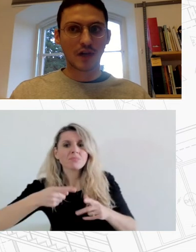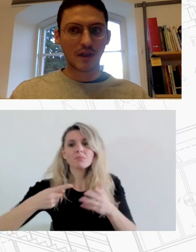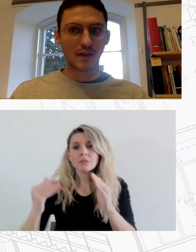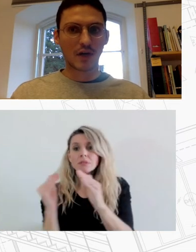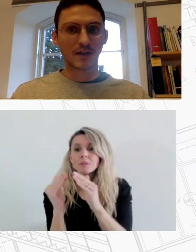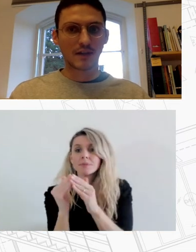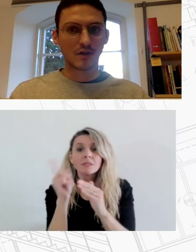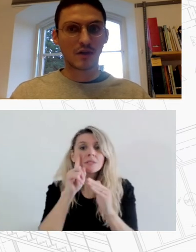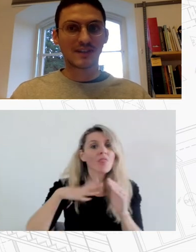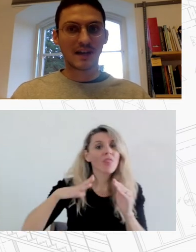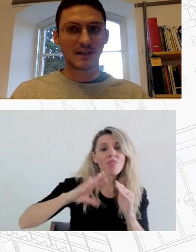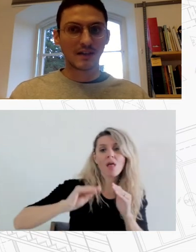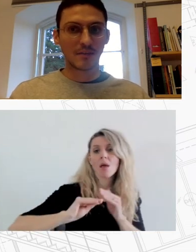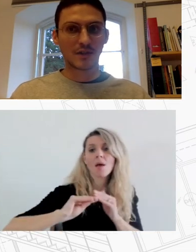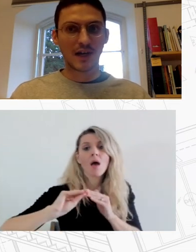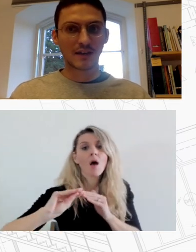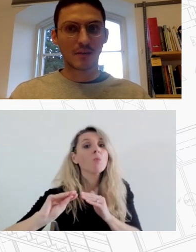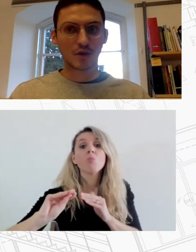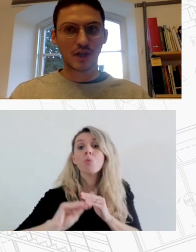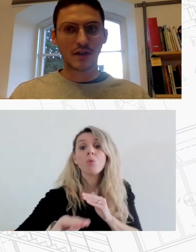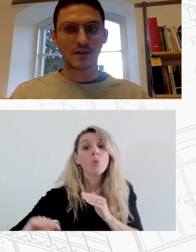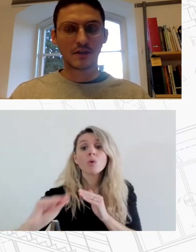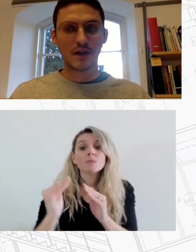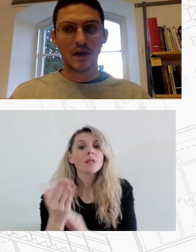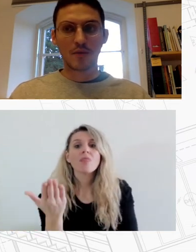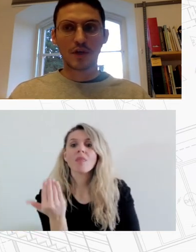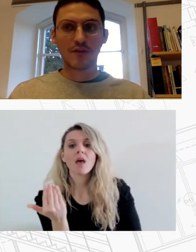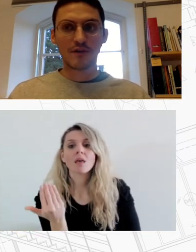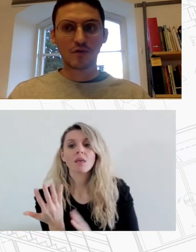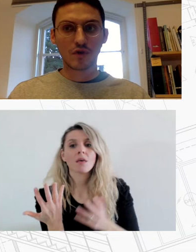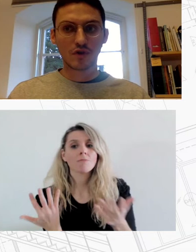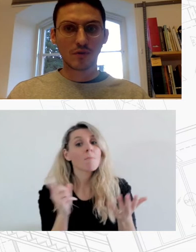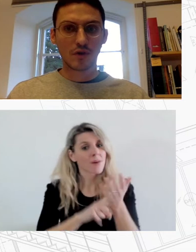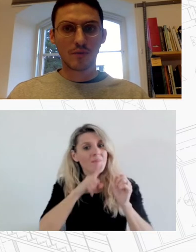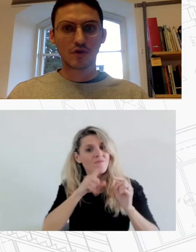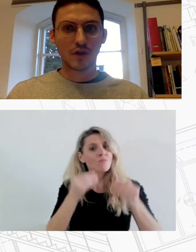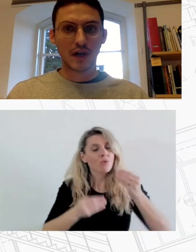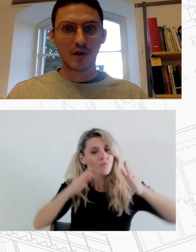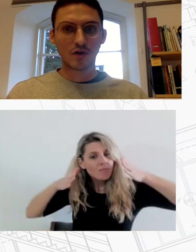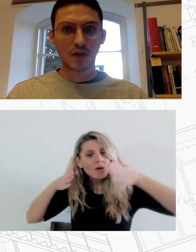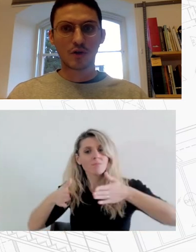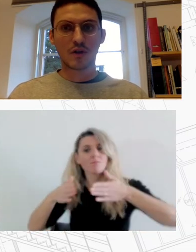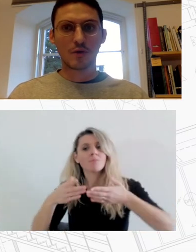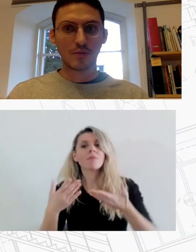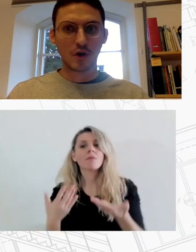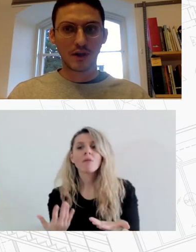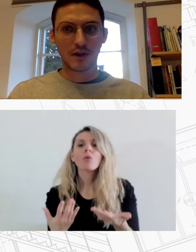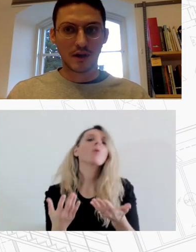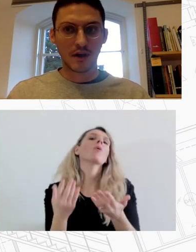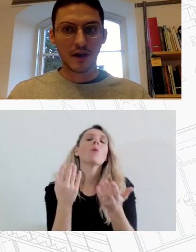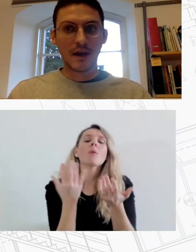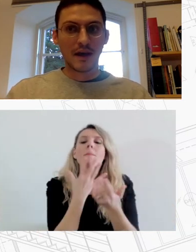πλήτως αθέα των καταστάσεων στεγαστικής επισφάλειας και αποστέρησης που διαφεύγουν τόσο από τον δημόσιο διάλογο όσο και από τη δημόσια